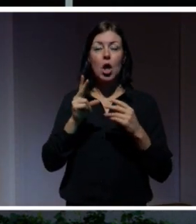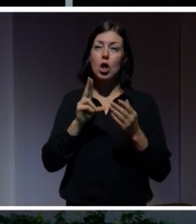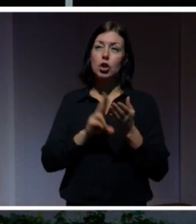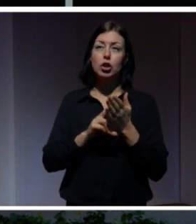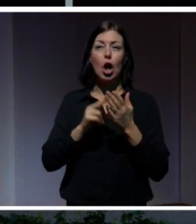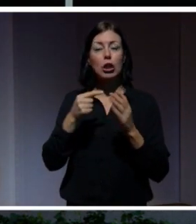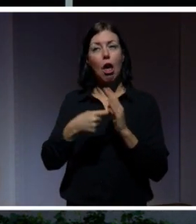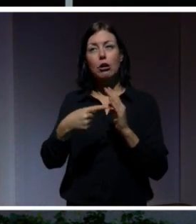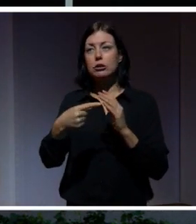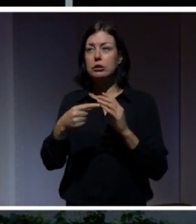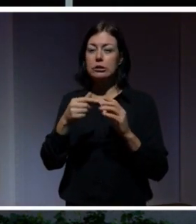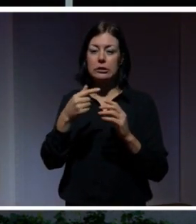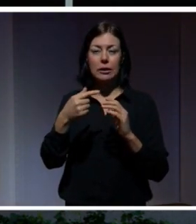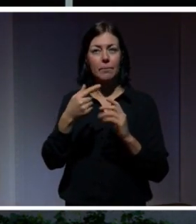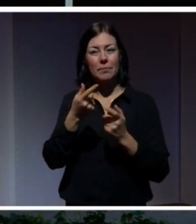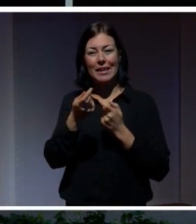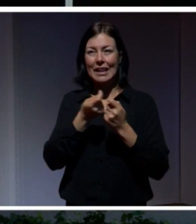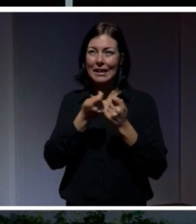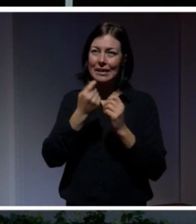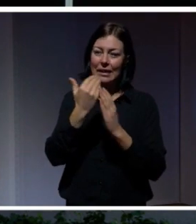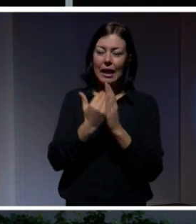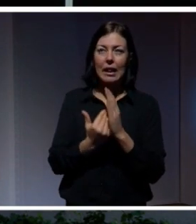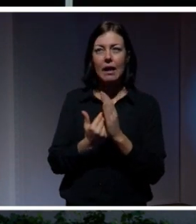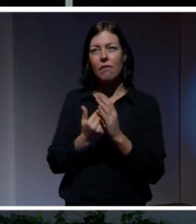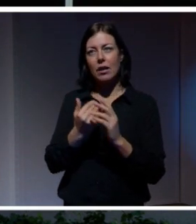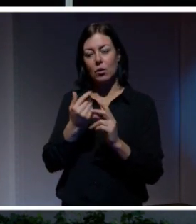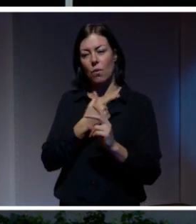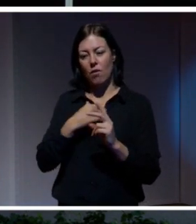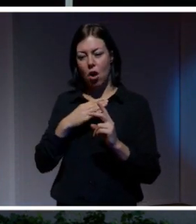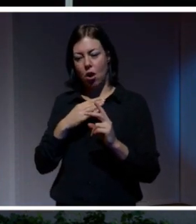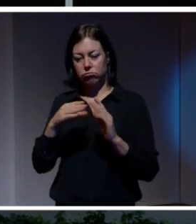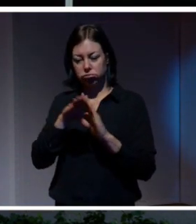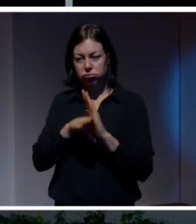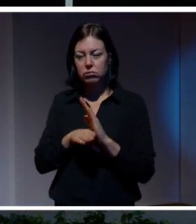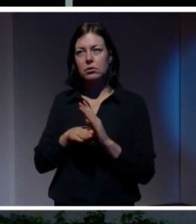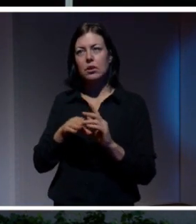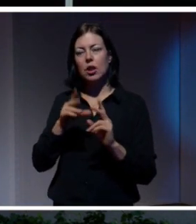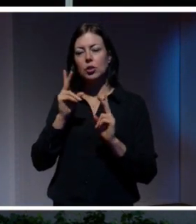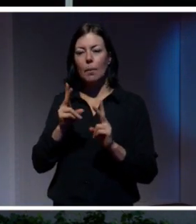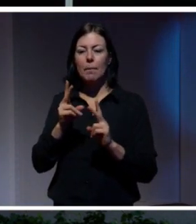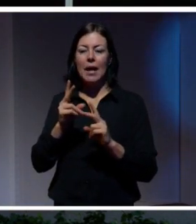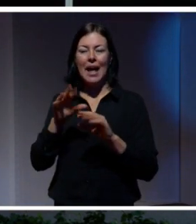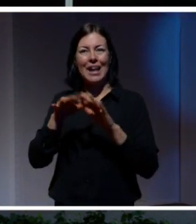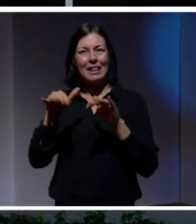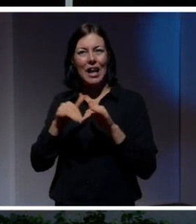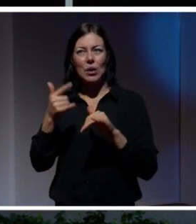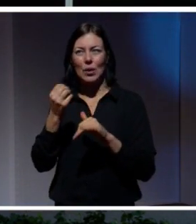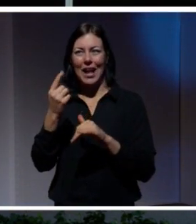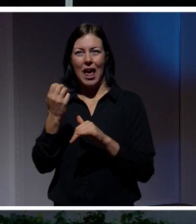implementerat i lagen om elektronisk kommunikation i Sverige. Som säger att internet- och telekomleverantörer ska